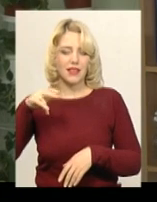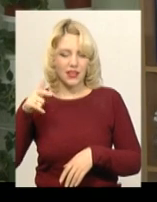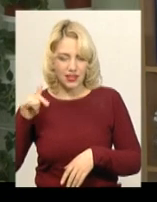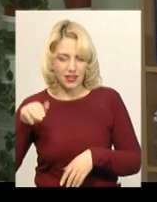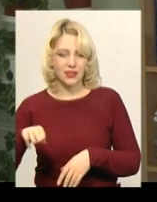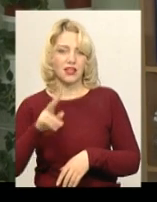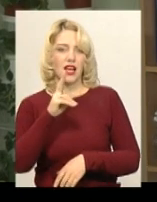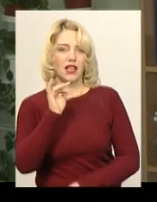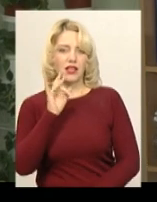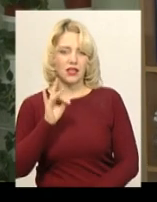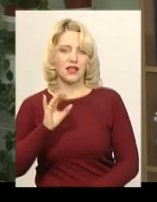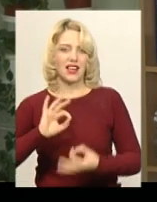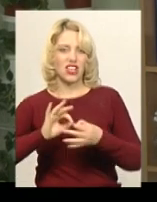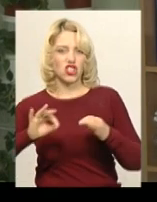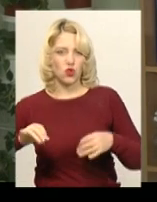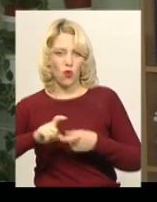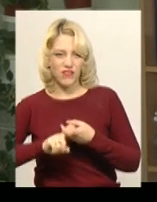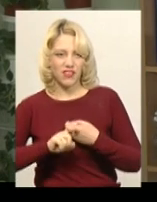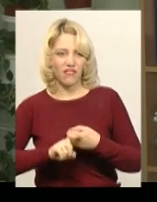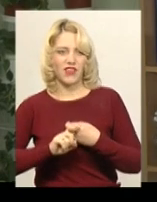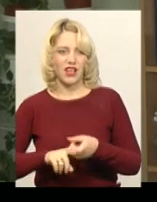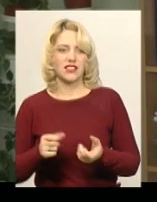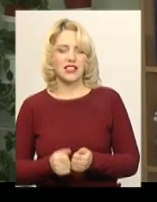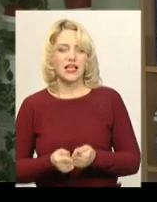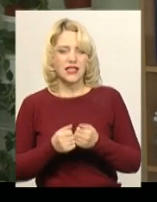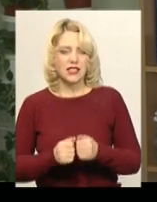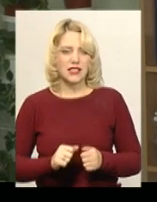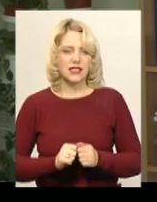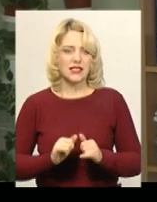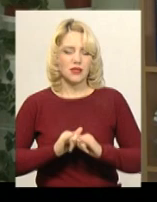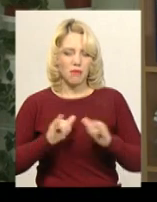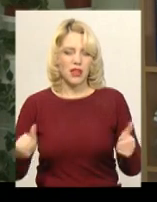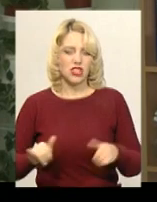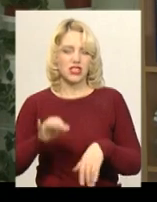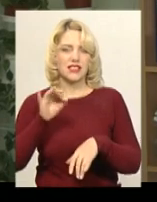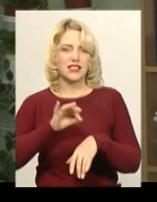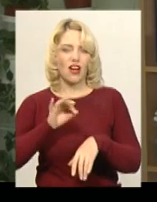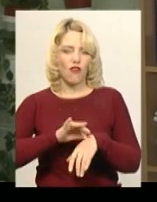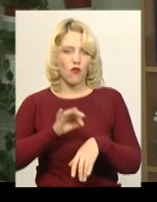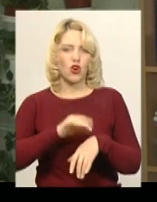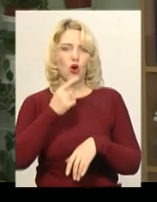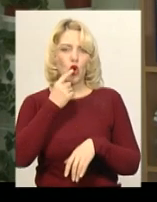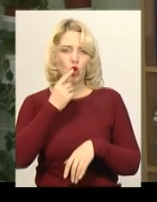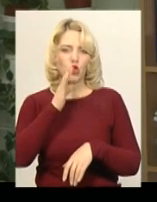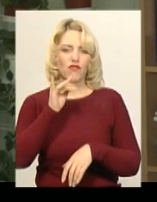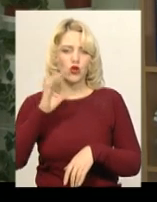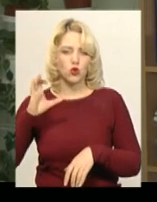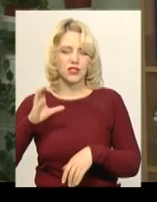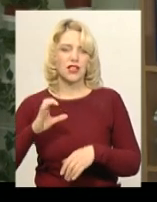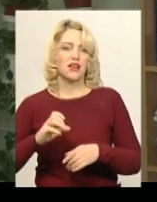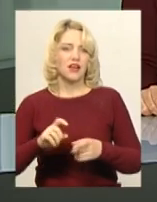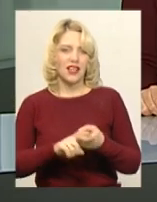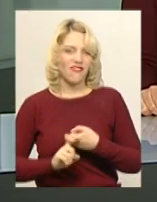кишкові інфекції. Вчасно зараз збільшилася кількість хворих з ротовірусною інфекцією, тому що це теж їх сезон.